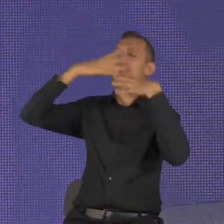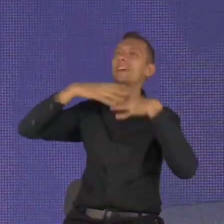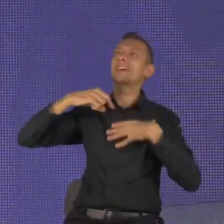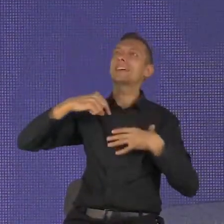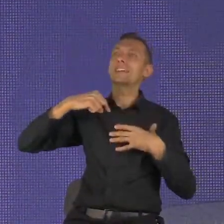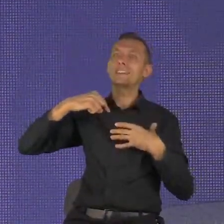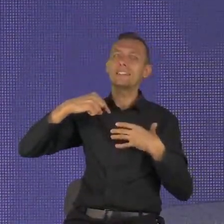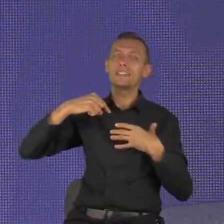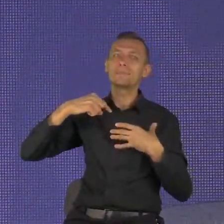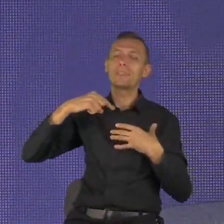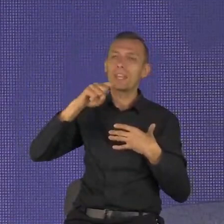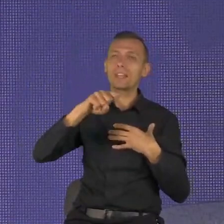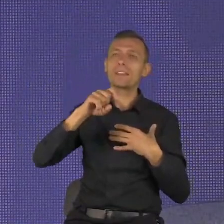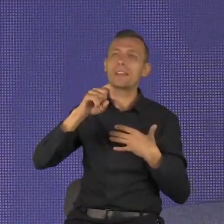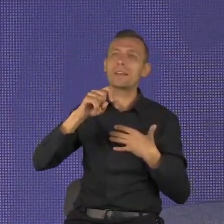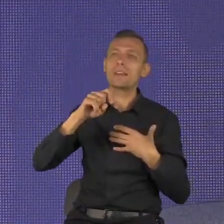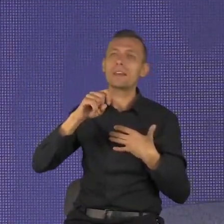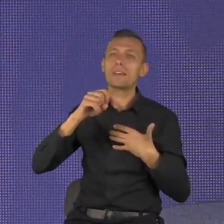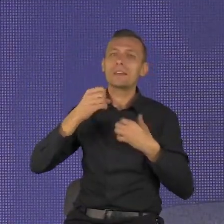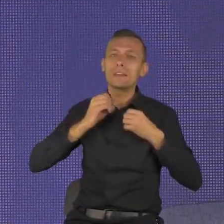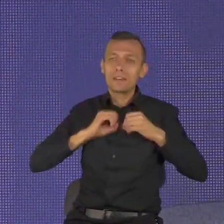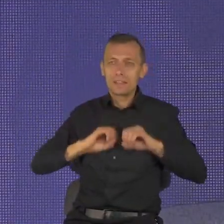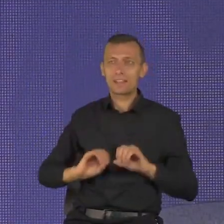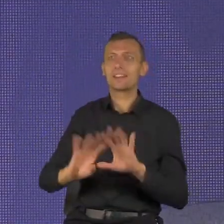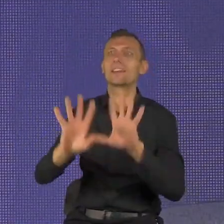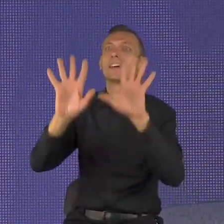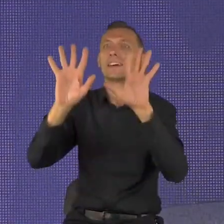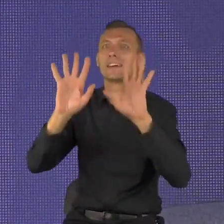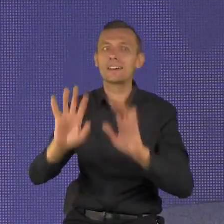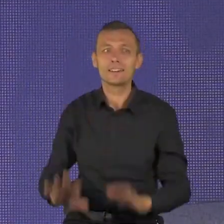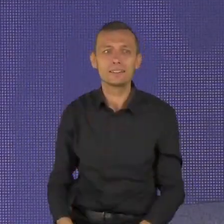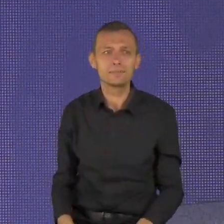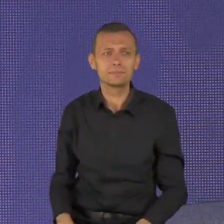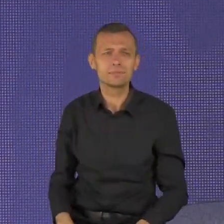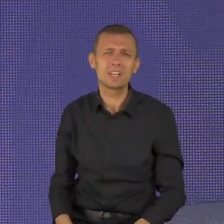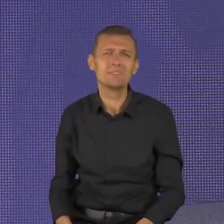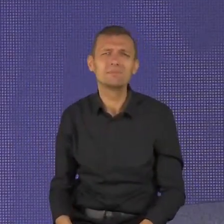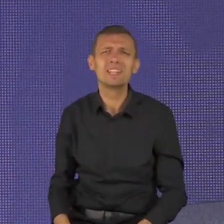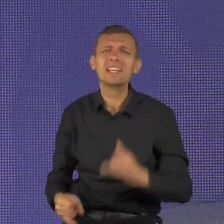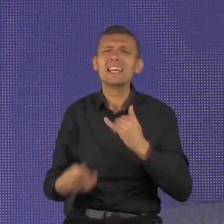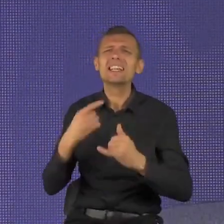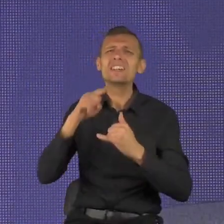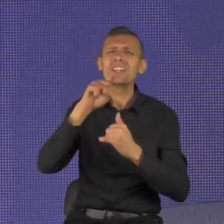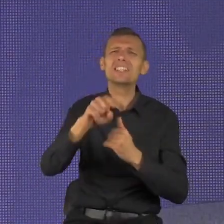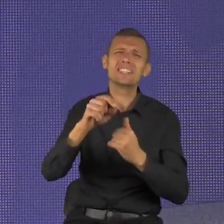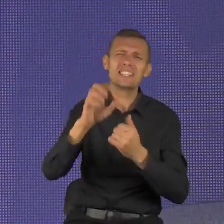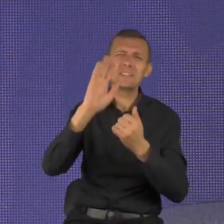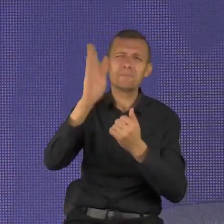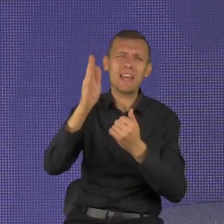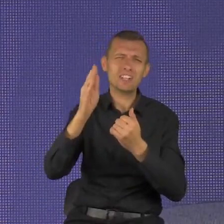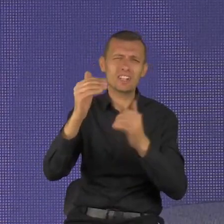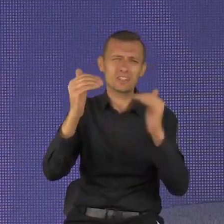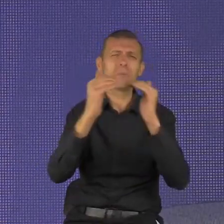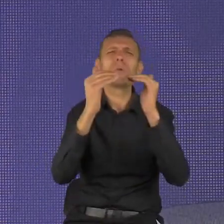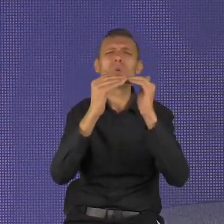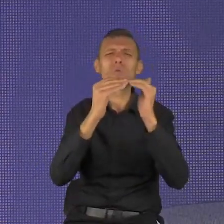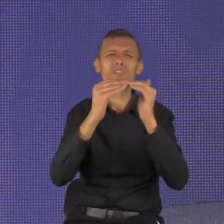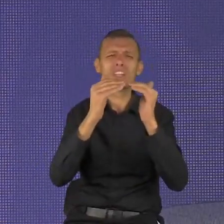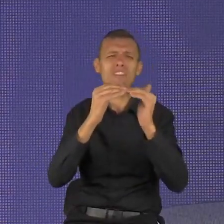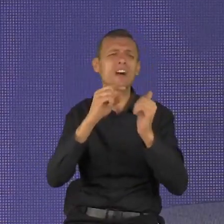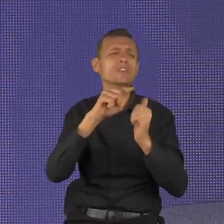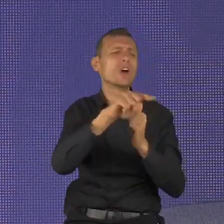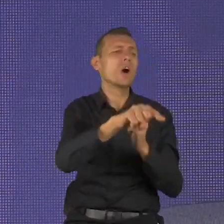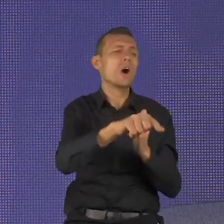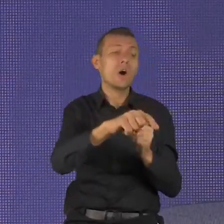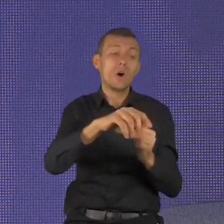porównywać z innymi ludźmi, to wywoła zawiść, wywoła zazdrość, zniechęcenie. To stworzy w twoim życiu pychę.